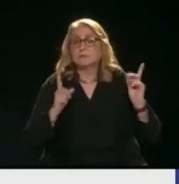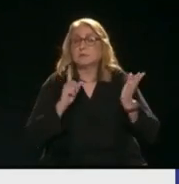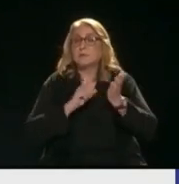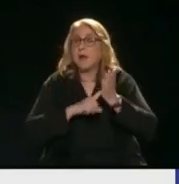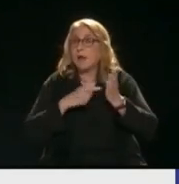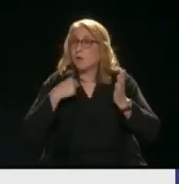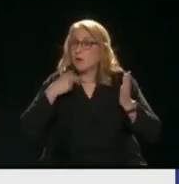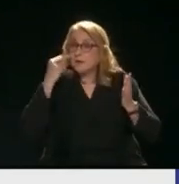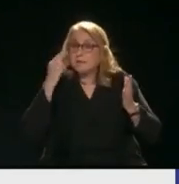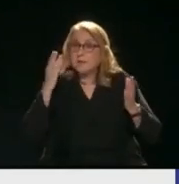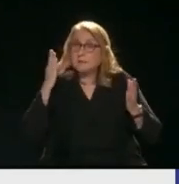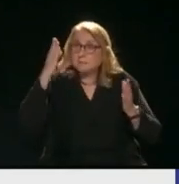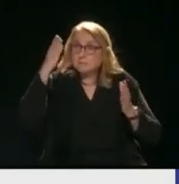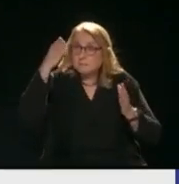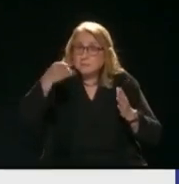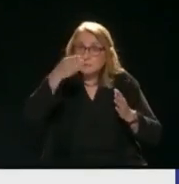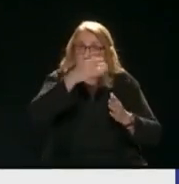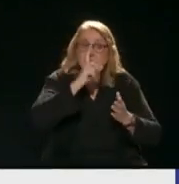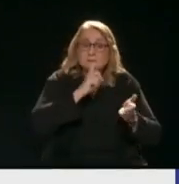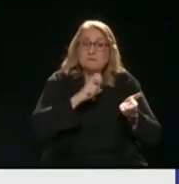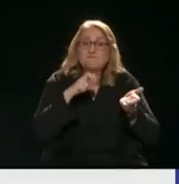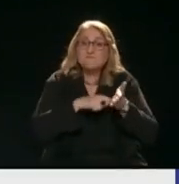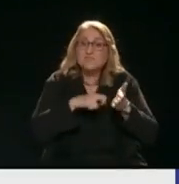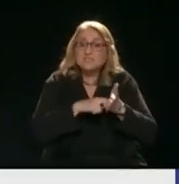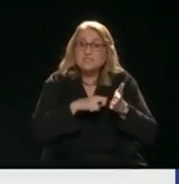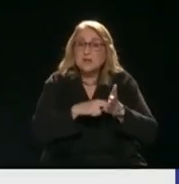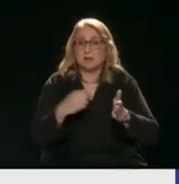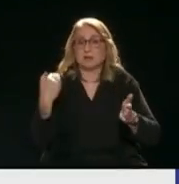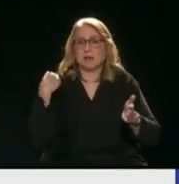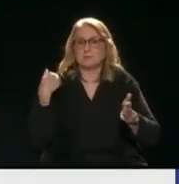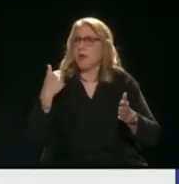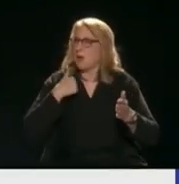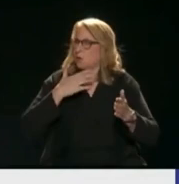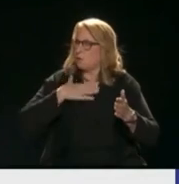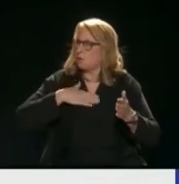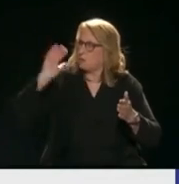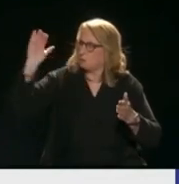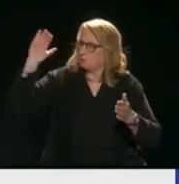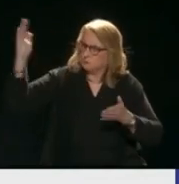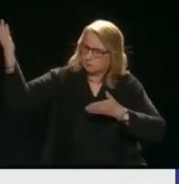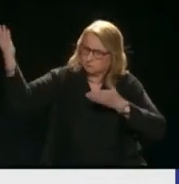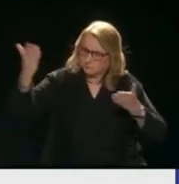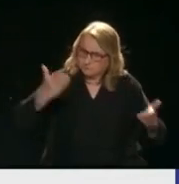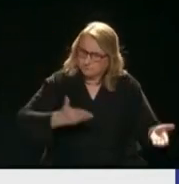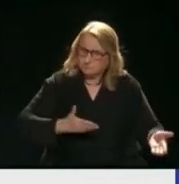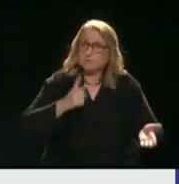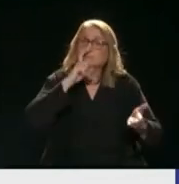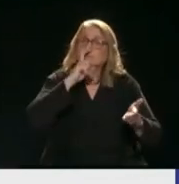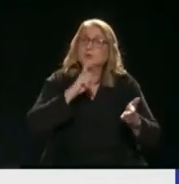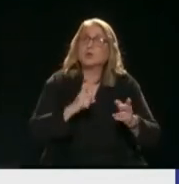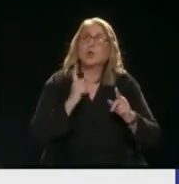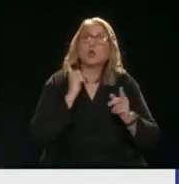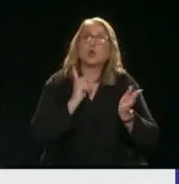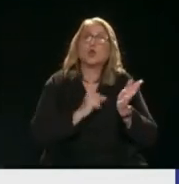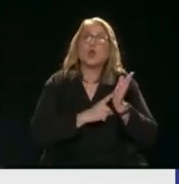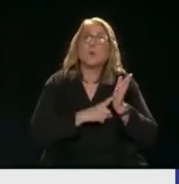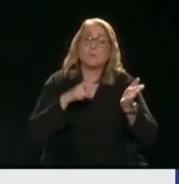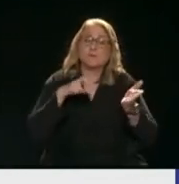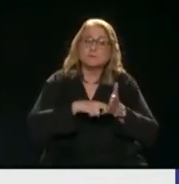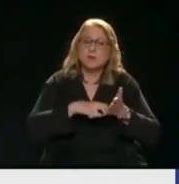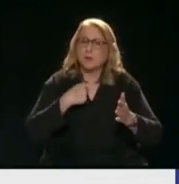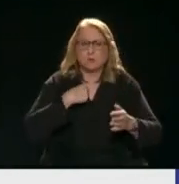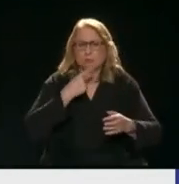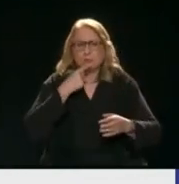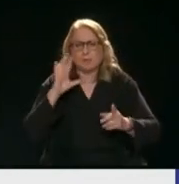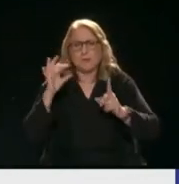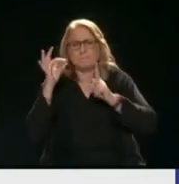σε καλέσουν Θα ήθελα λοιπόν να καλώ κόσμο Και δεν με ενδιαφέρει αν θα είναι από τον Πακιστάν Αν θα είναι από τον Παγκλαντές Ο άνθρωπος είναι άνθρωπος Αν είναι Κινέζος, αν